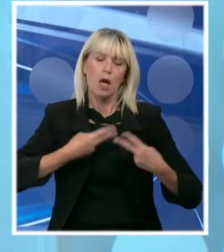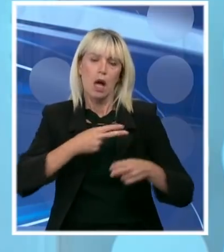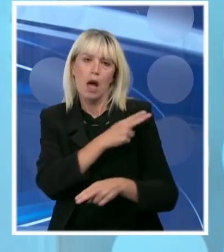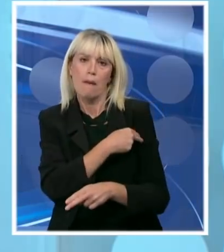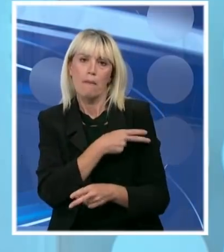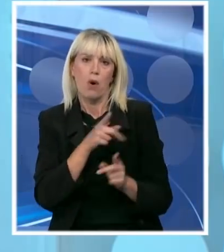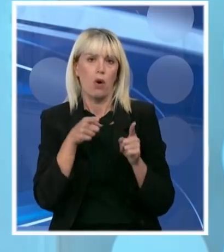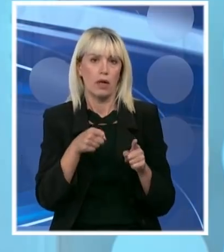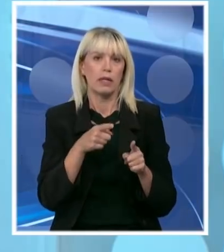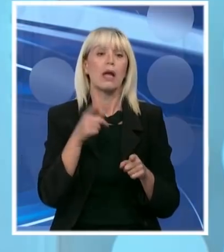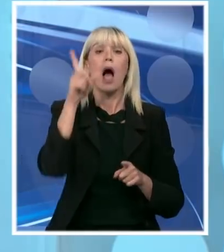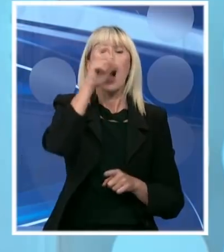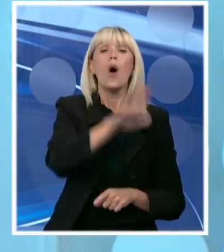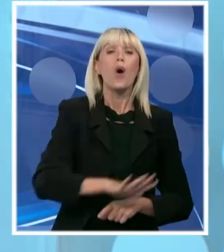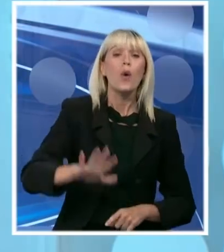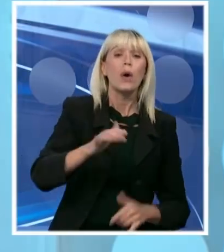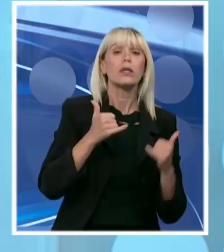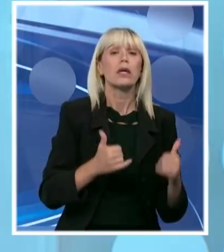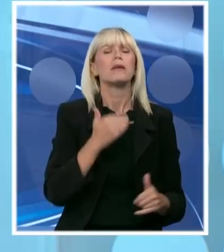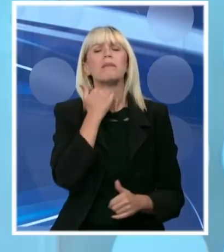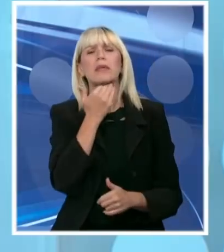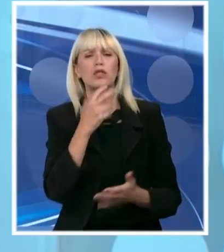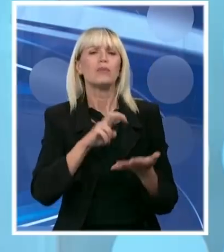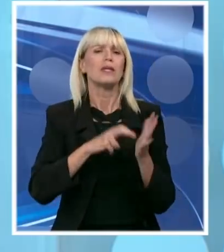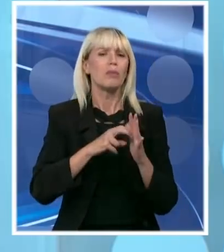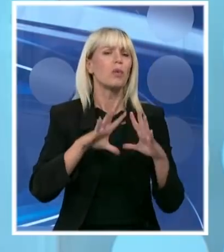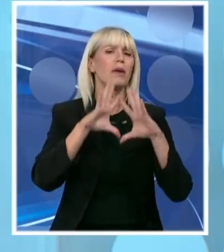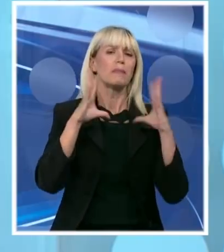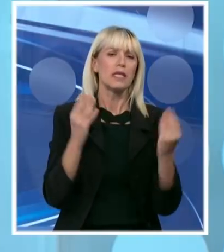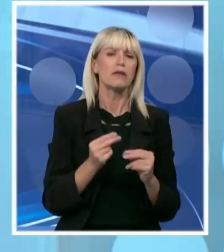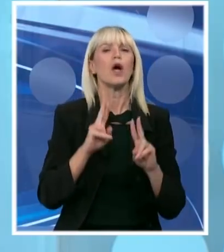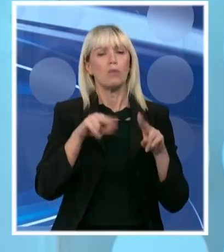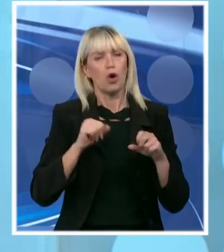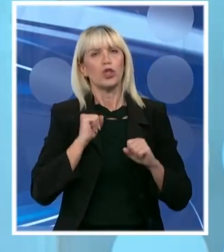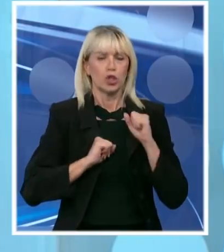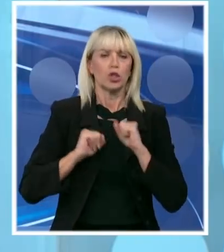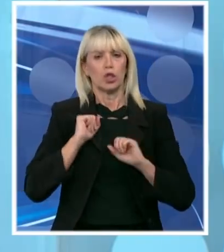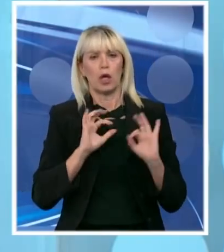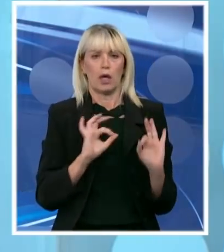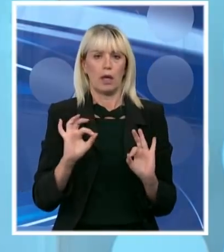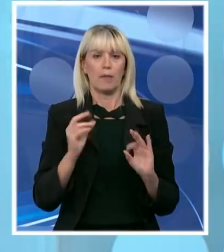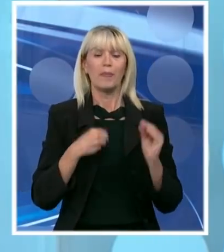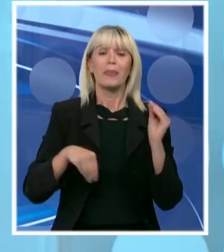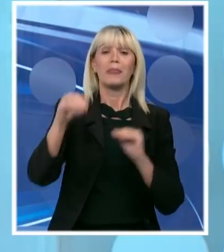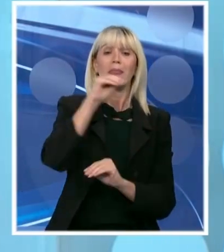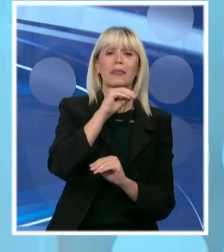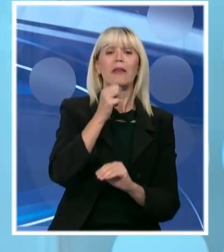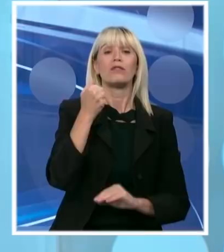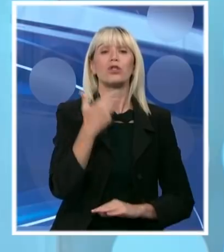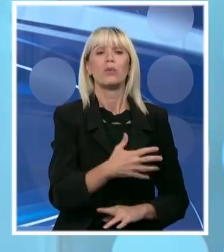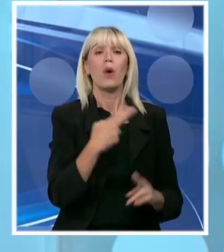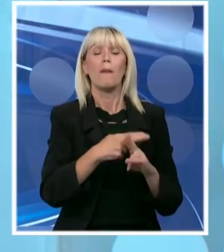uprkos prenapregnutosti, uprkos svim problemima sa kojima se svočavamo, može da izdrži. A najveći broj pacijenata, najveći broj